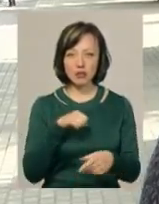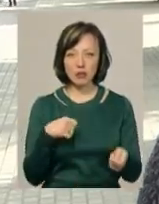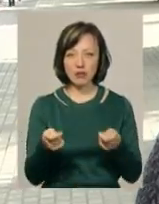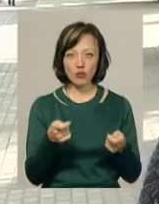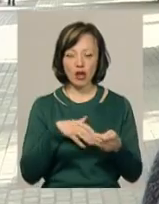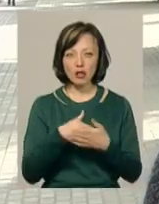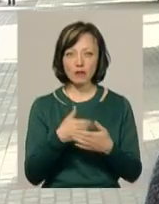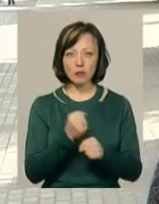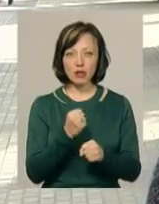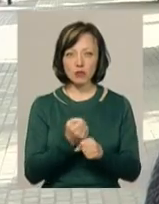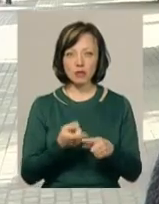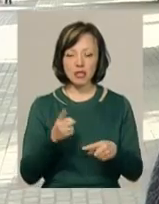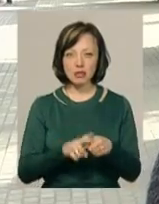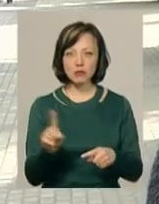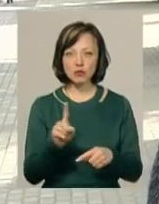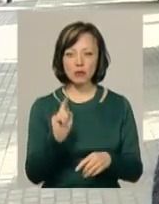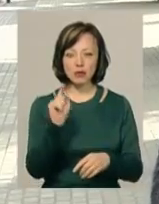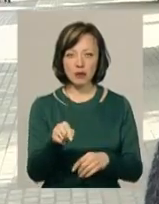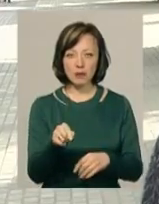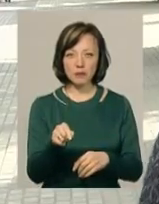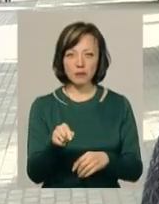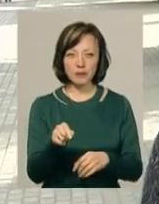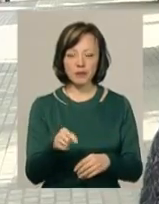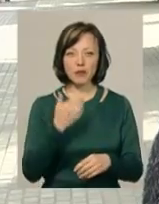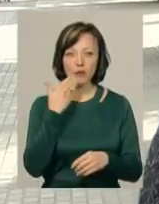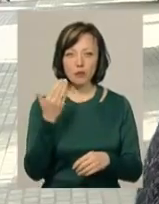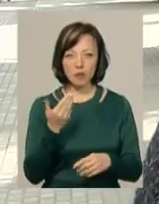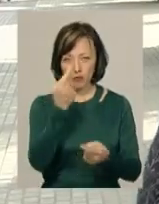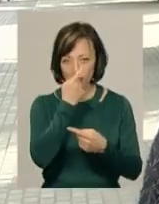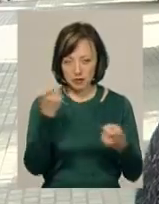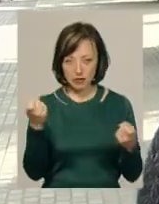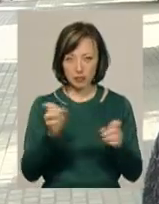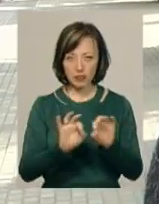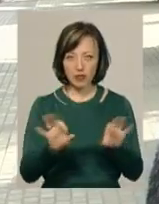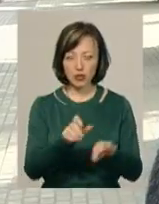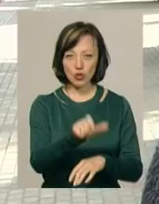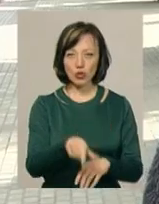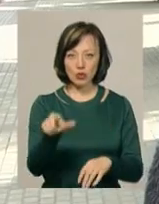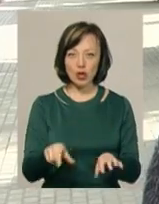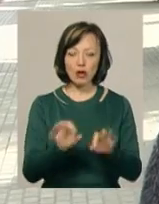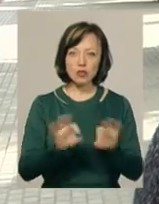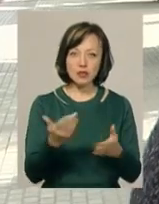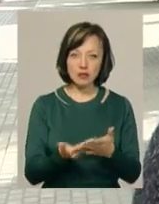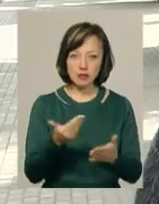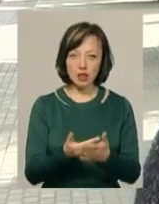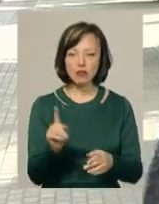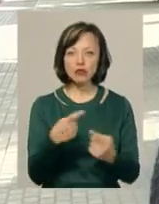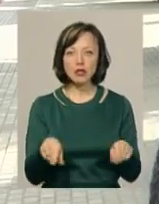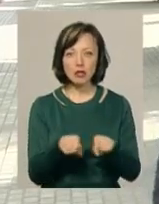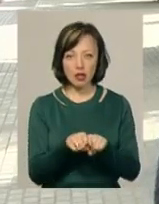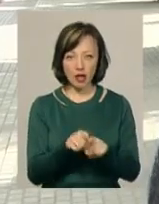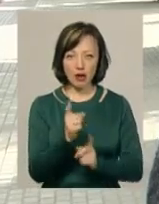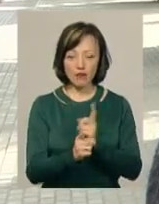активно працюємо над цим, щоб там, щоб доповісти, проінформувати людей, щоб розказати їм, що таке